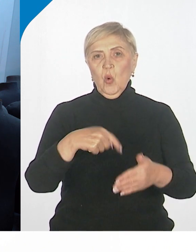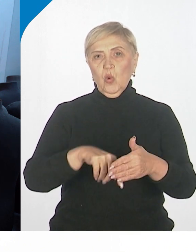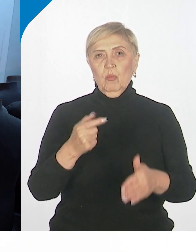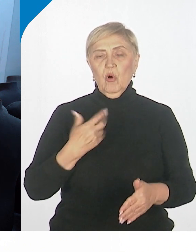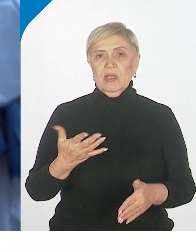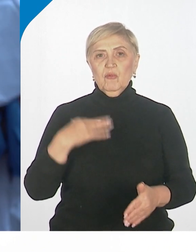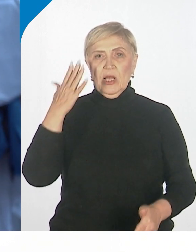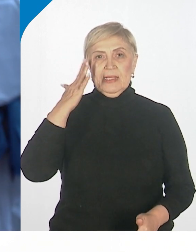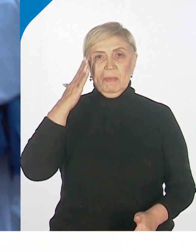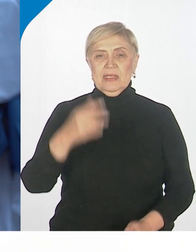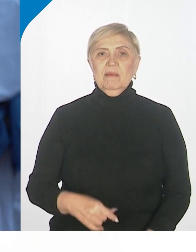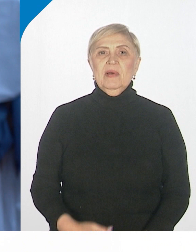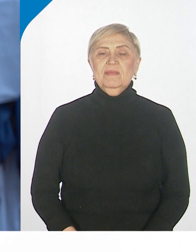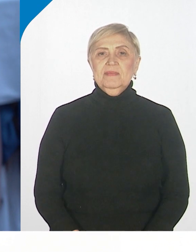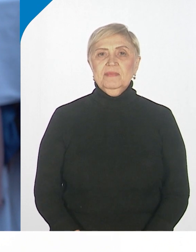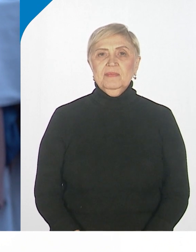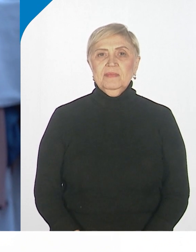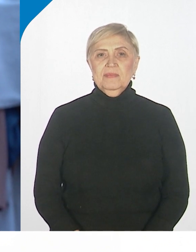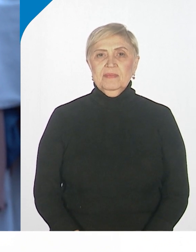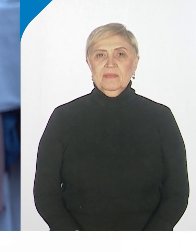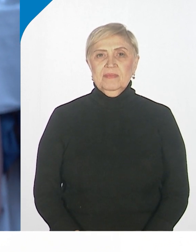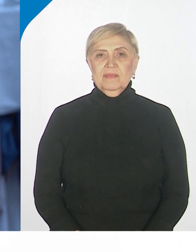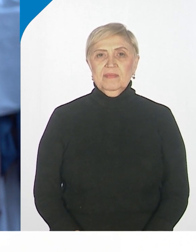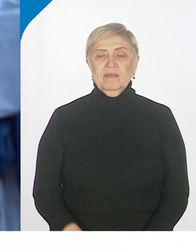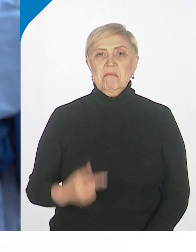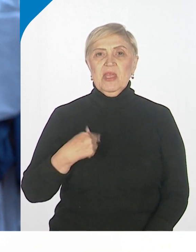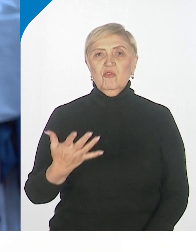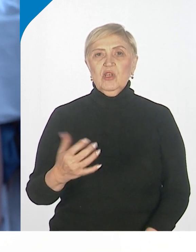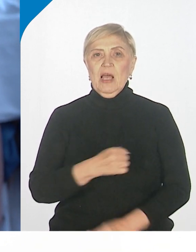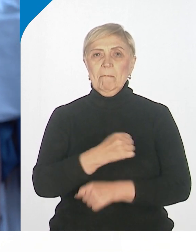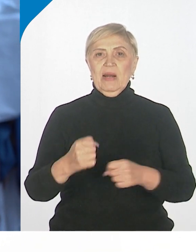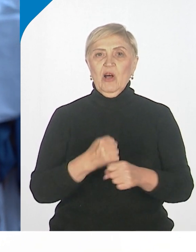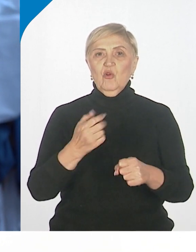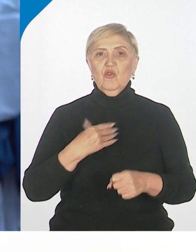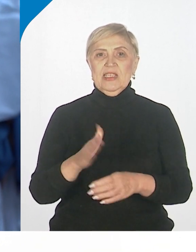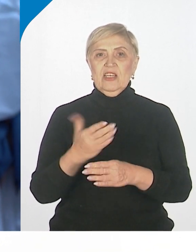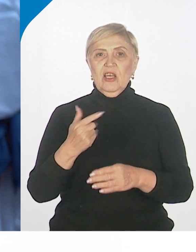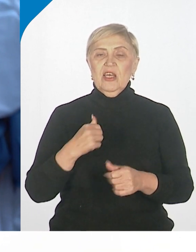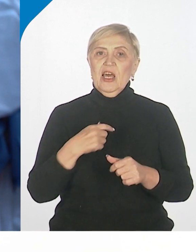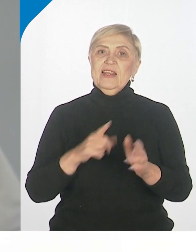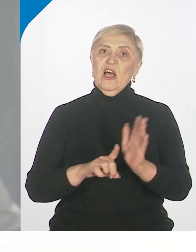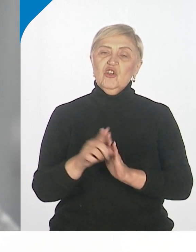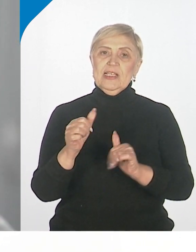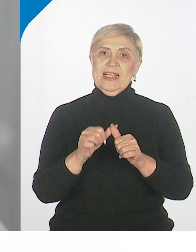мыслом. И меня прям порвало на части. И я начал создавать, как говорится.